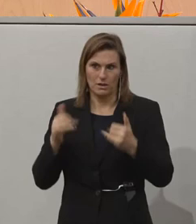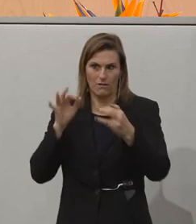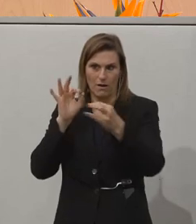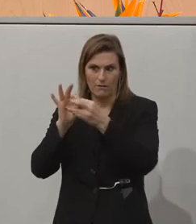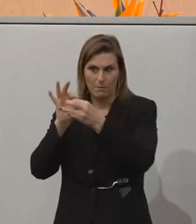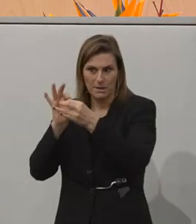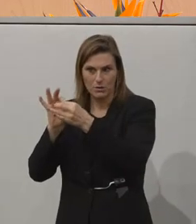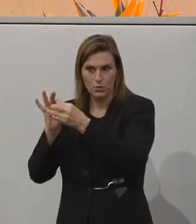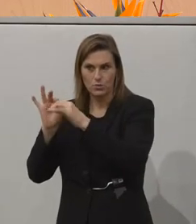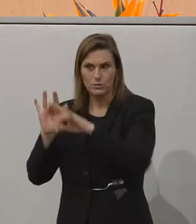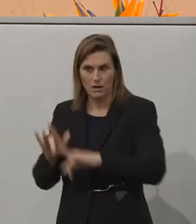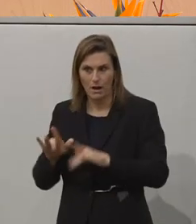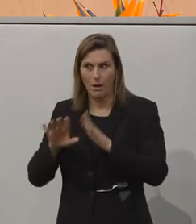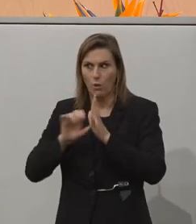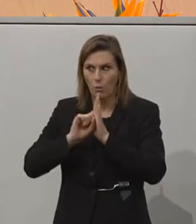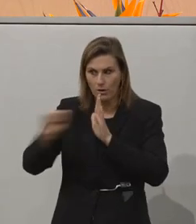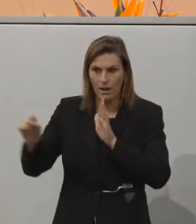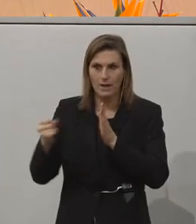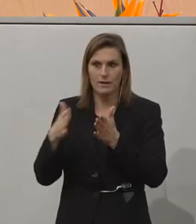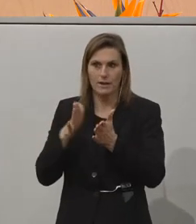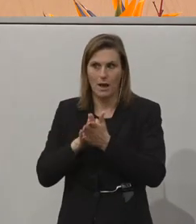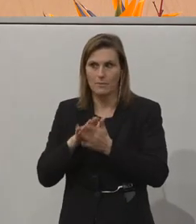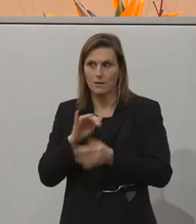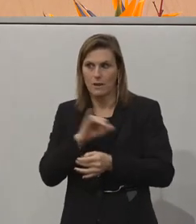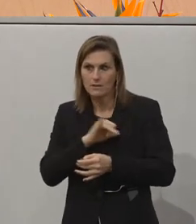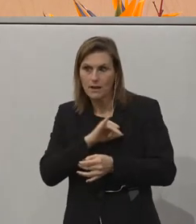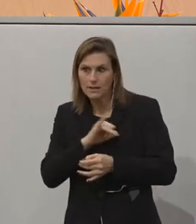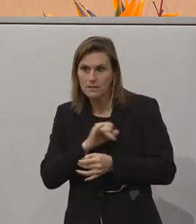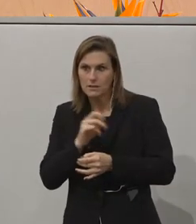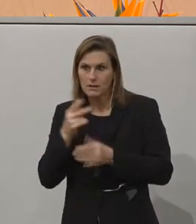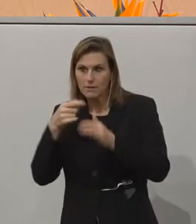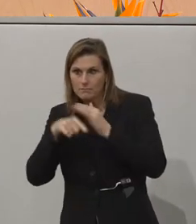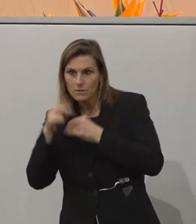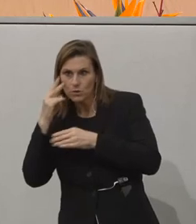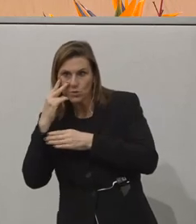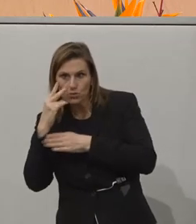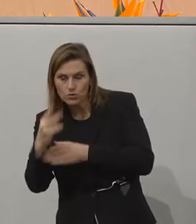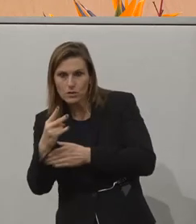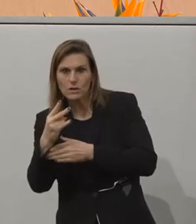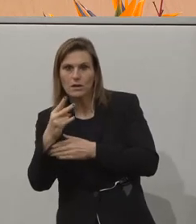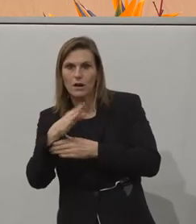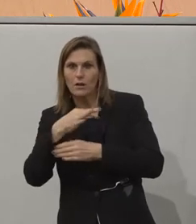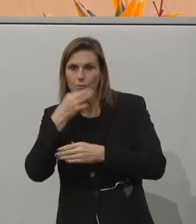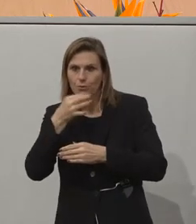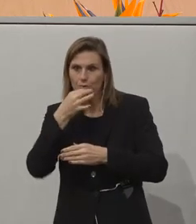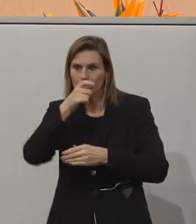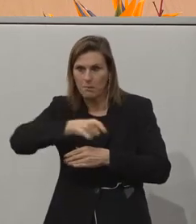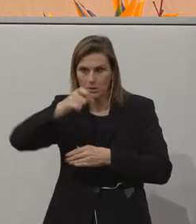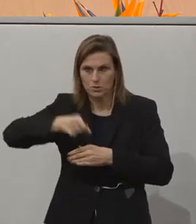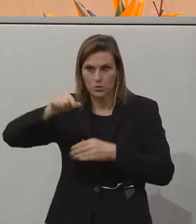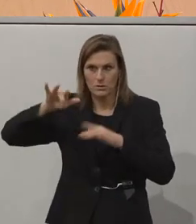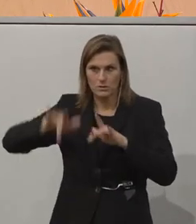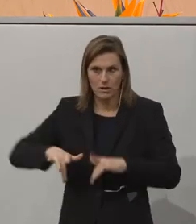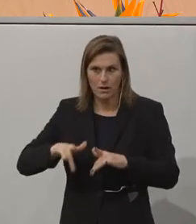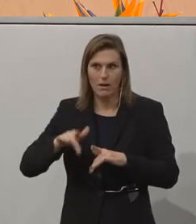waren, die zugeschaut haben, die Interesse gezeigt haben. Auch ein großes Danke an alle Rednerinnen und Redner, an